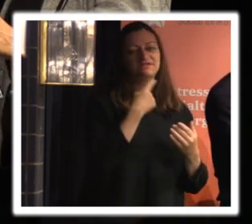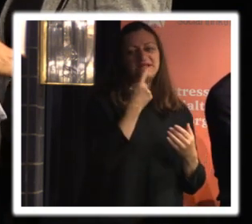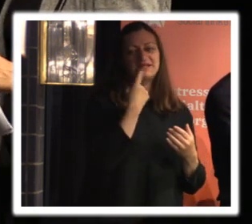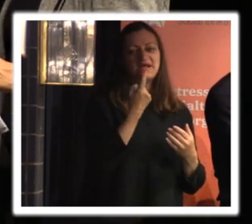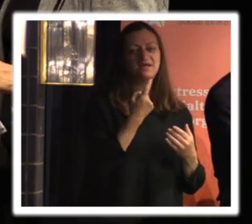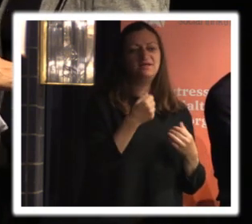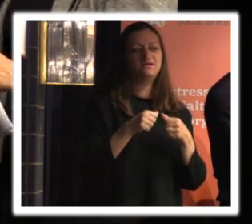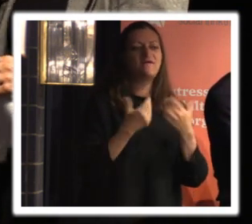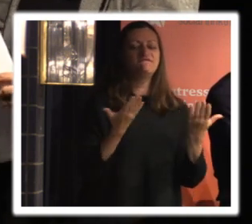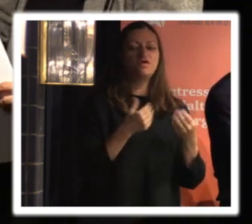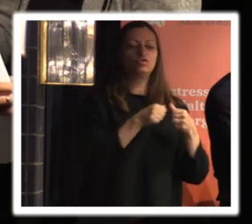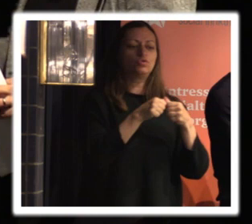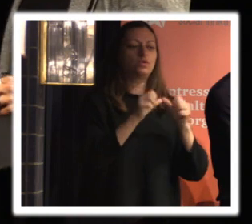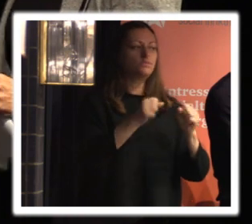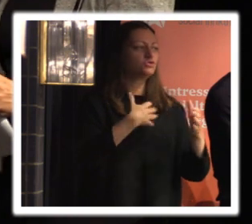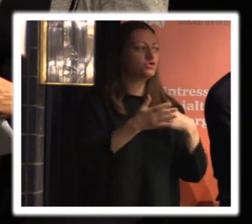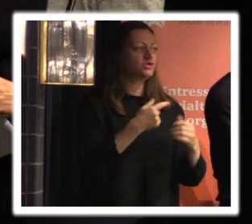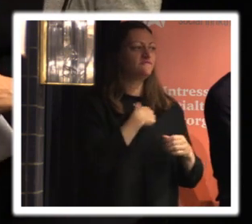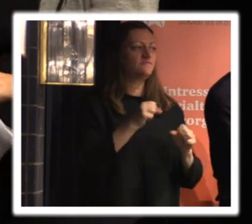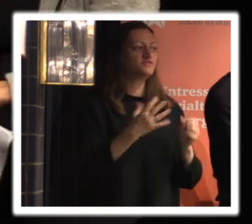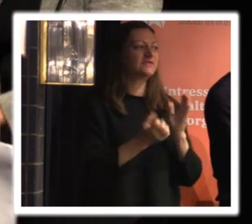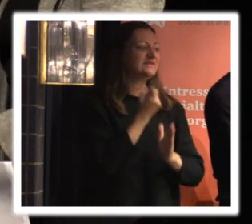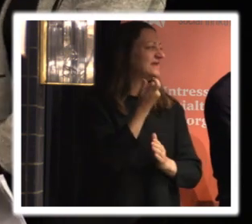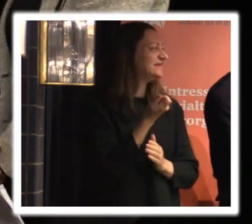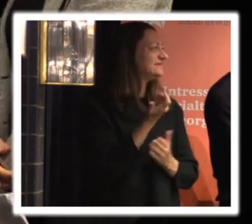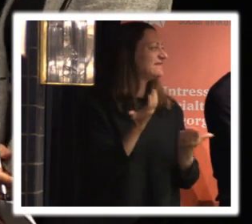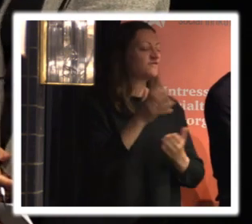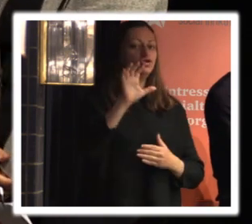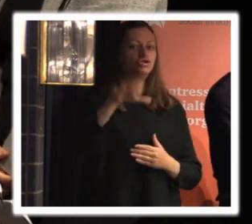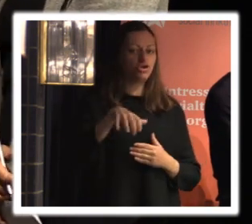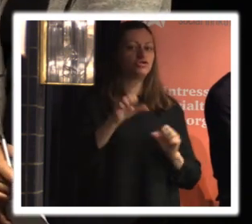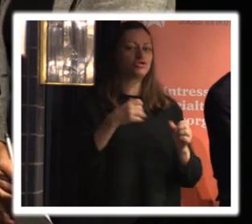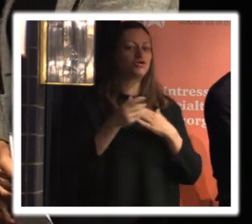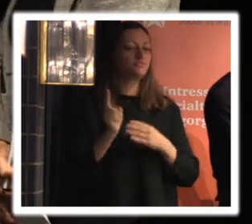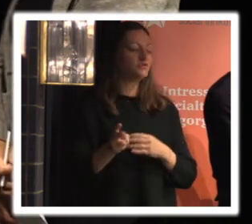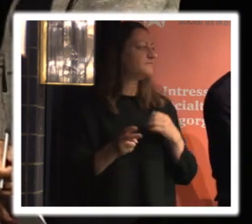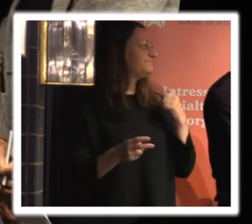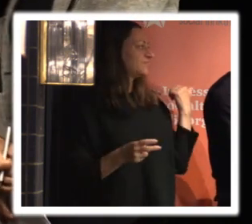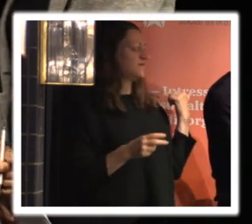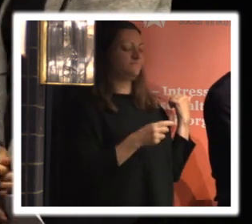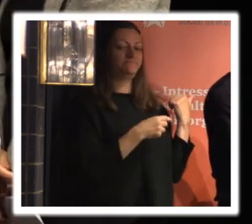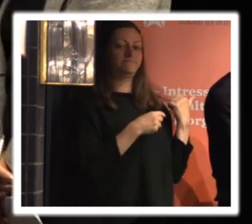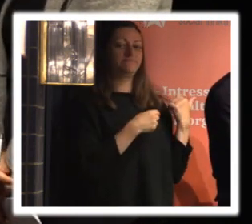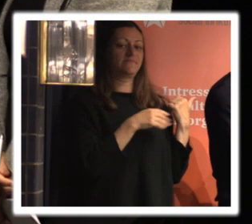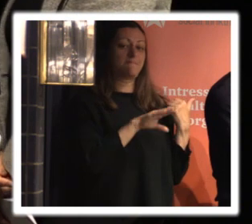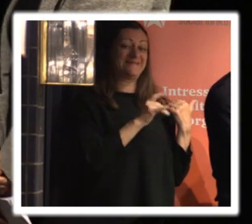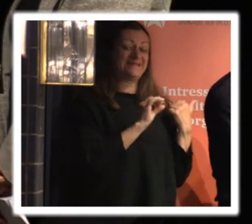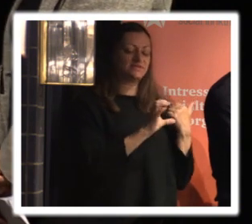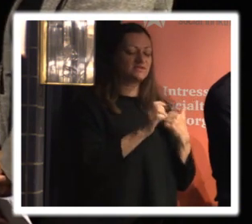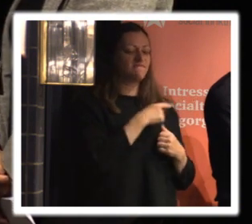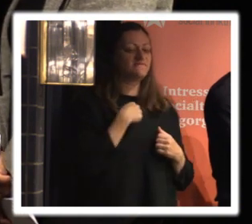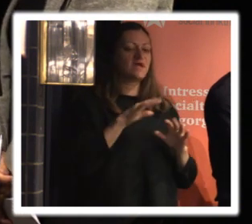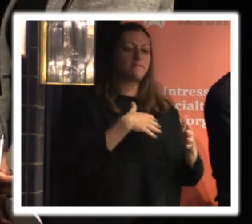vad organisationerna måste göra vi måste hinna med lite vad staten ska göra också vi gjorde en kartläggning på det vad kan man säga